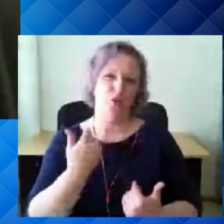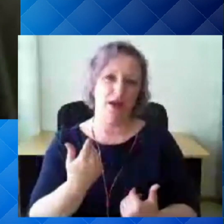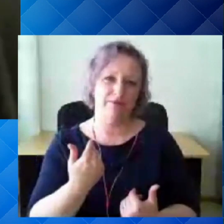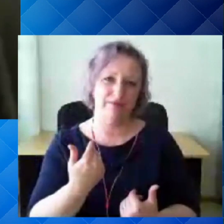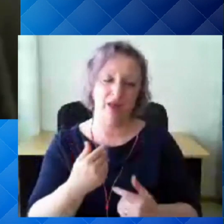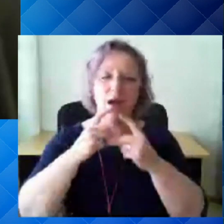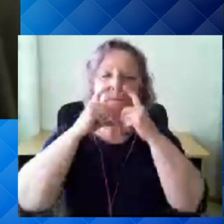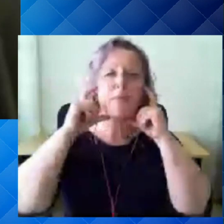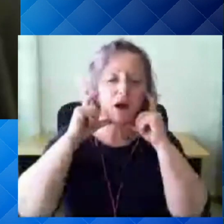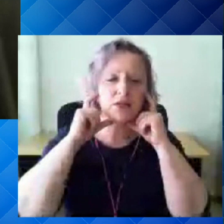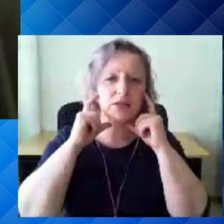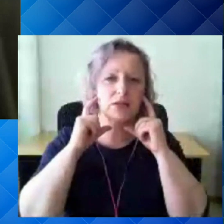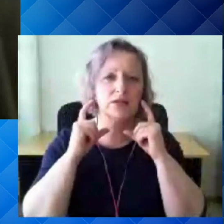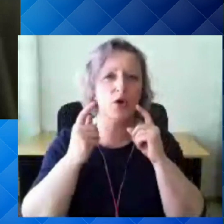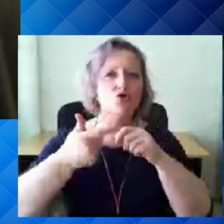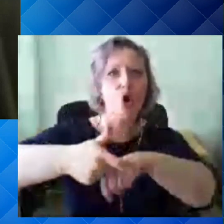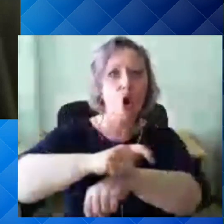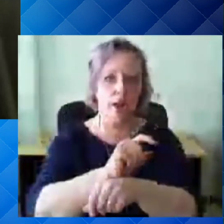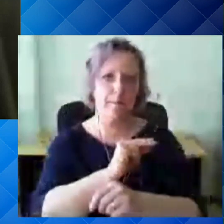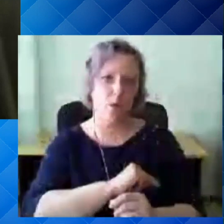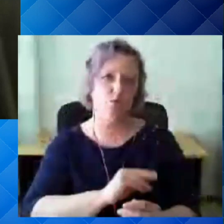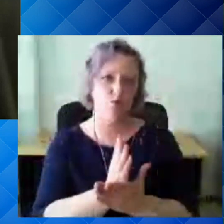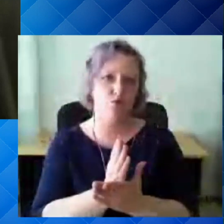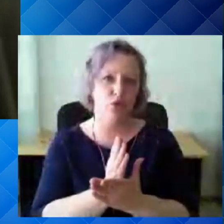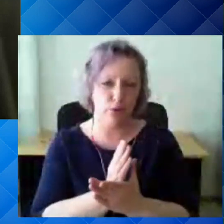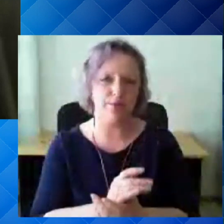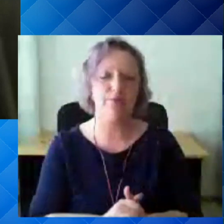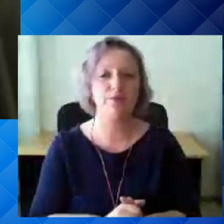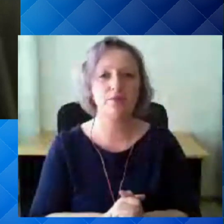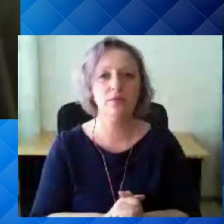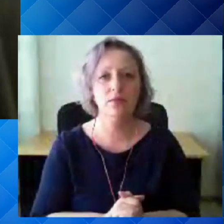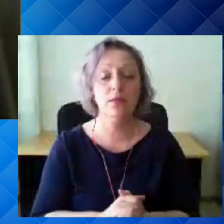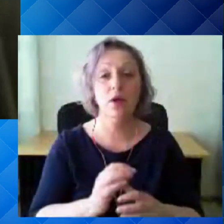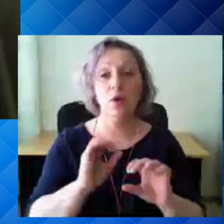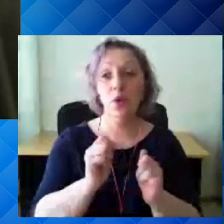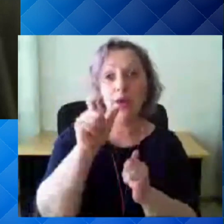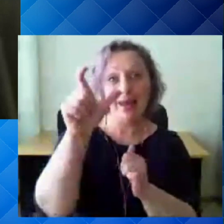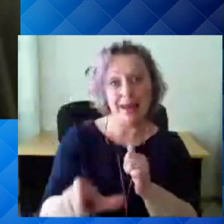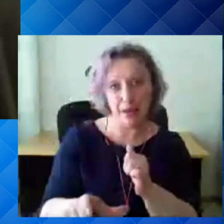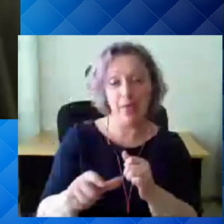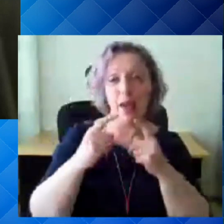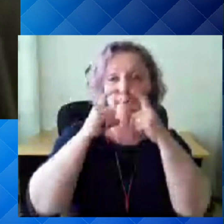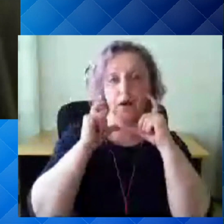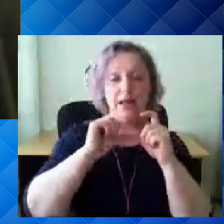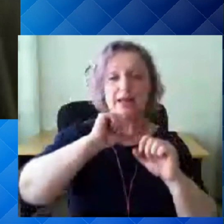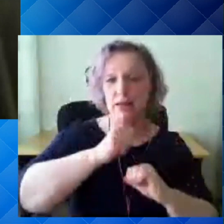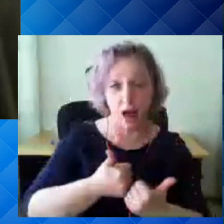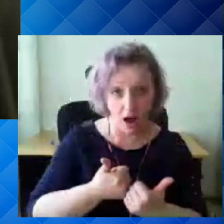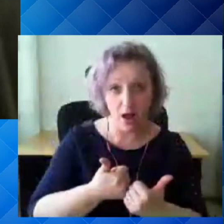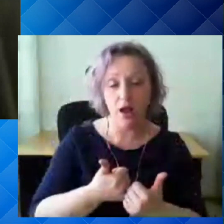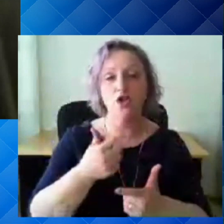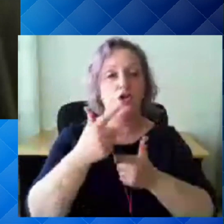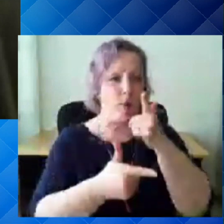on palju efektiivsem. Nüüd, kui inimene ei saa maski kanda, siis loomulikult